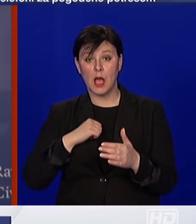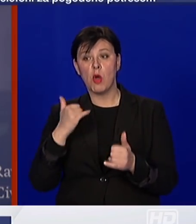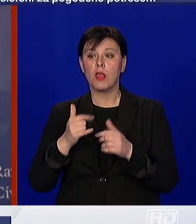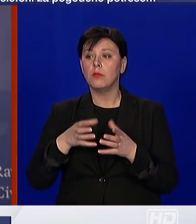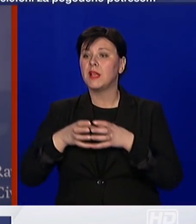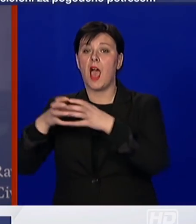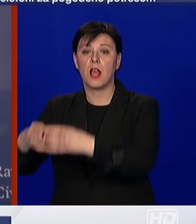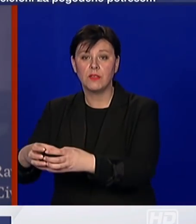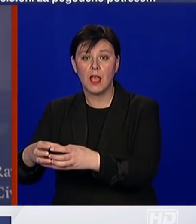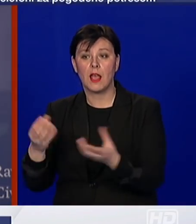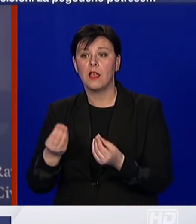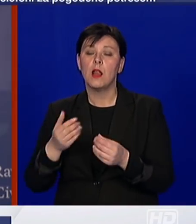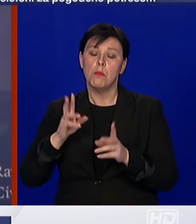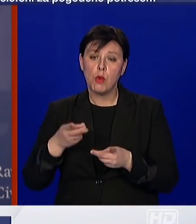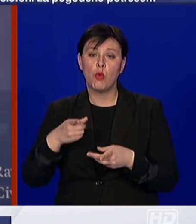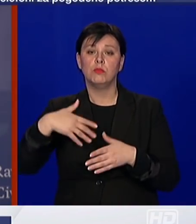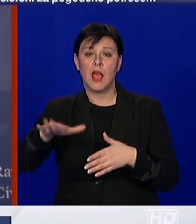mogu nastaviti raditi.